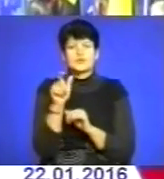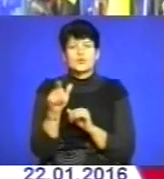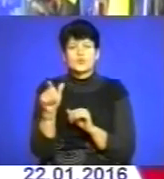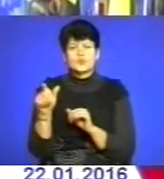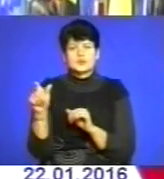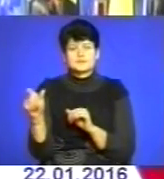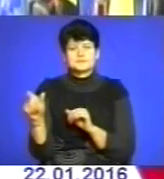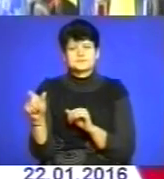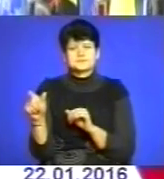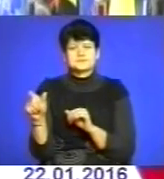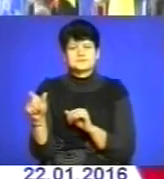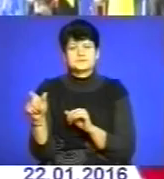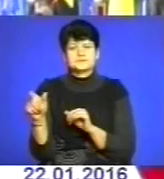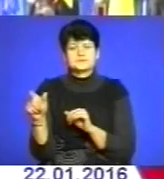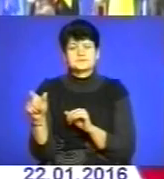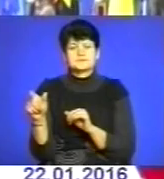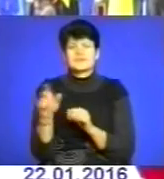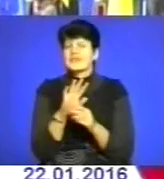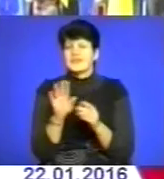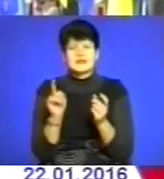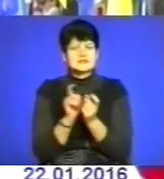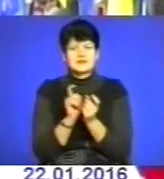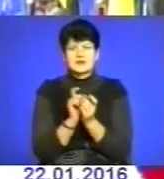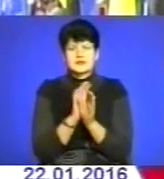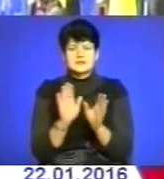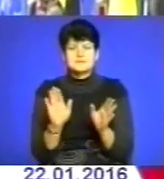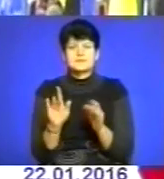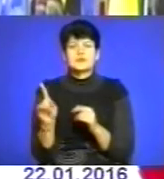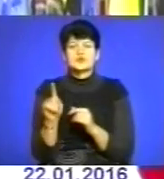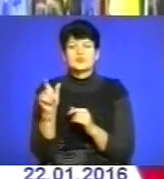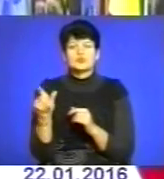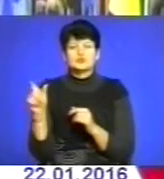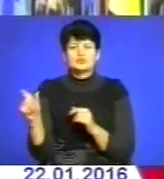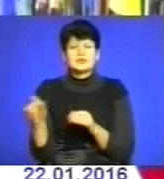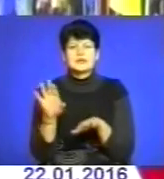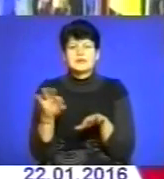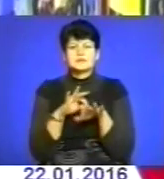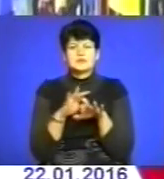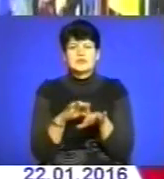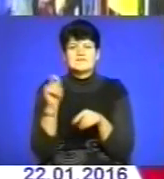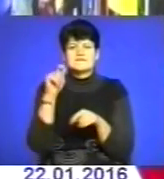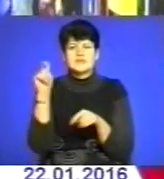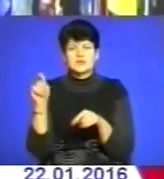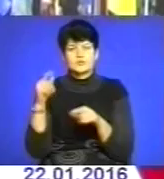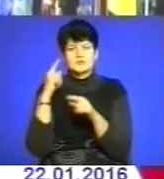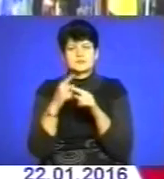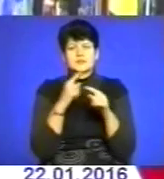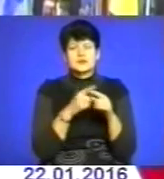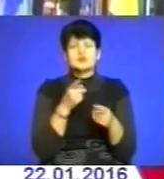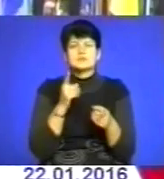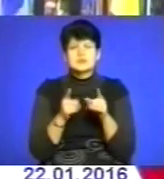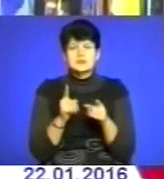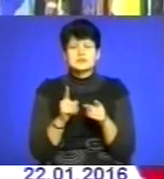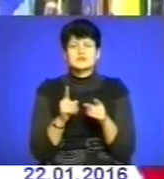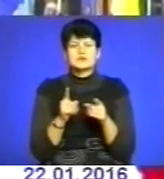не сварилися, щоб люди не вели війну між братами, щоб вони дійсно, тому що